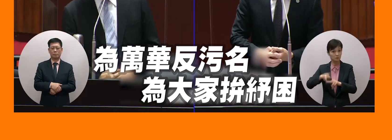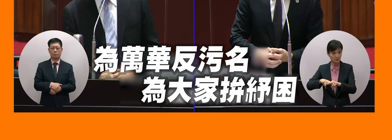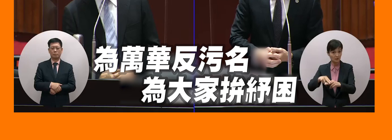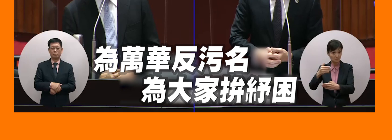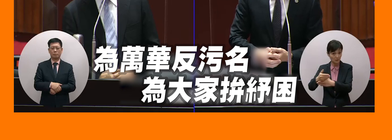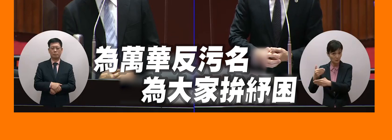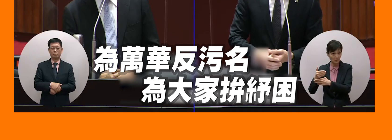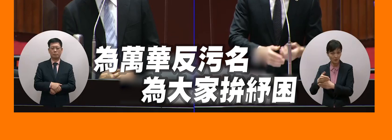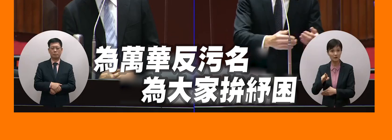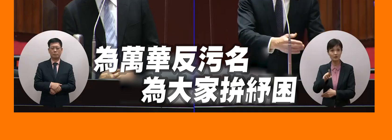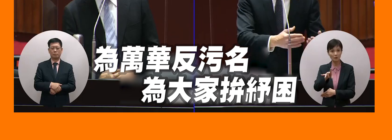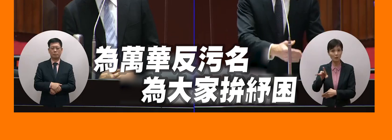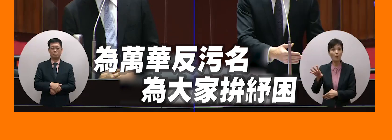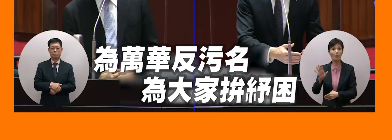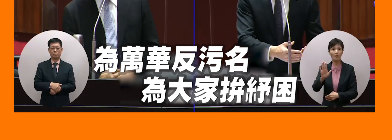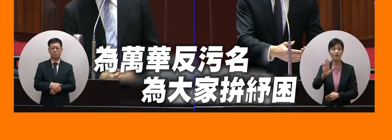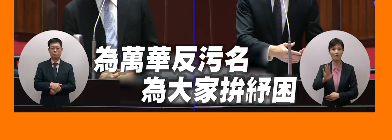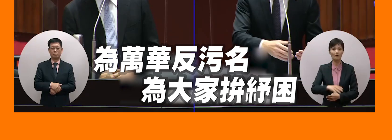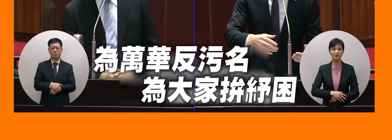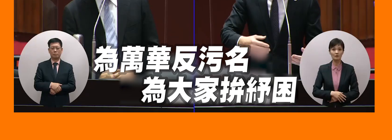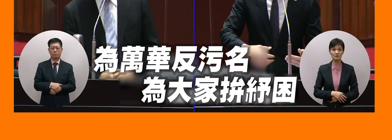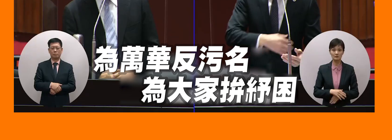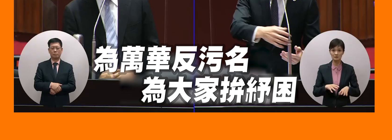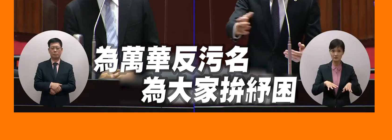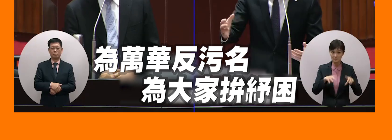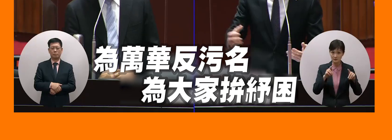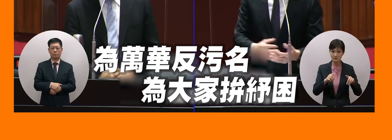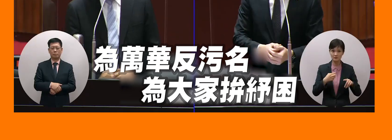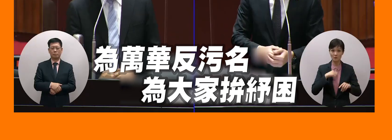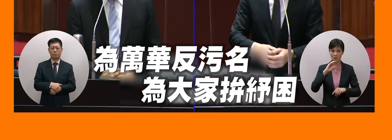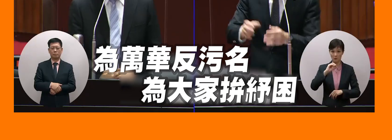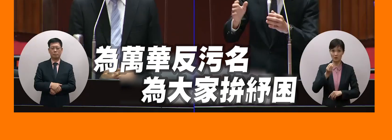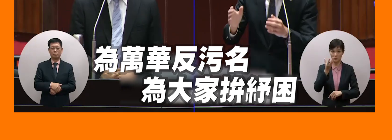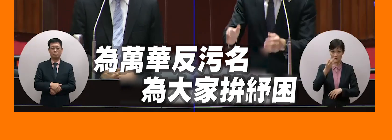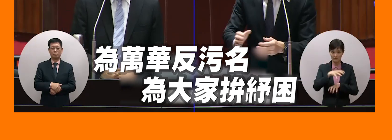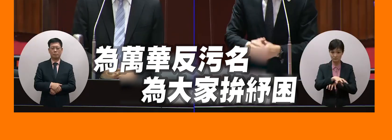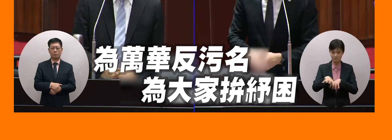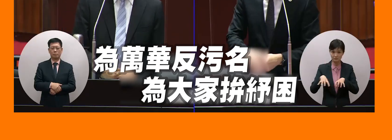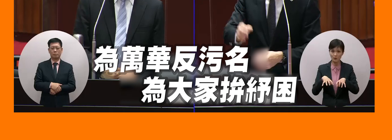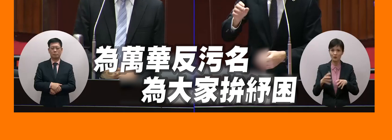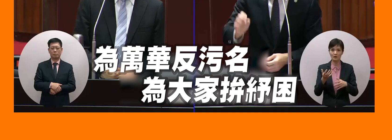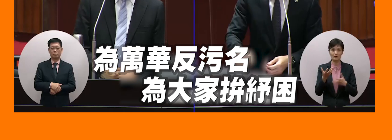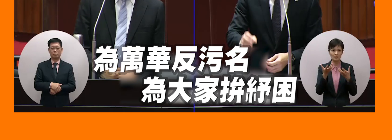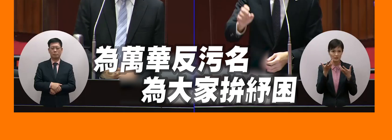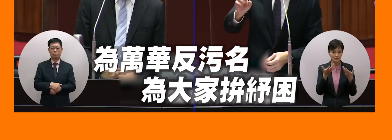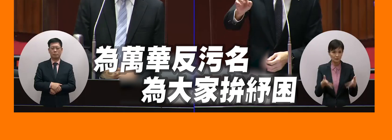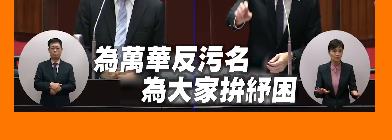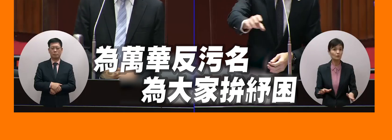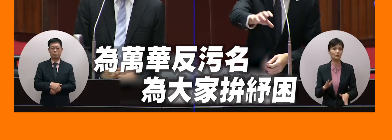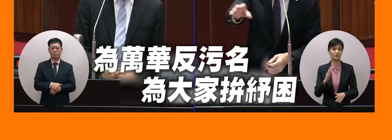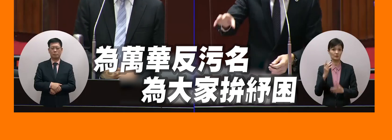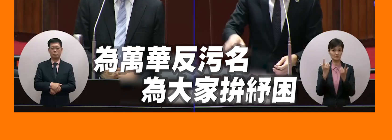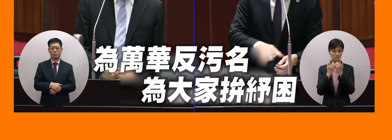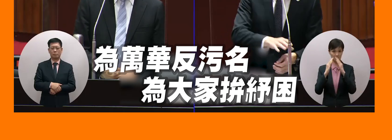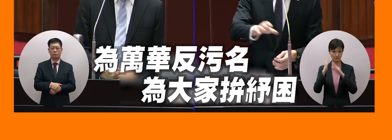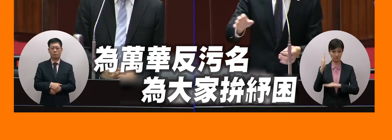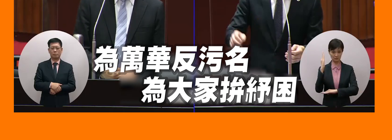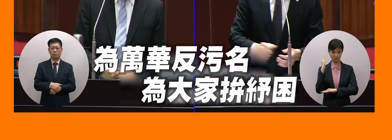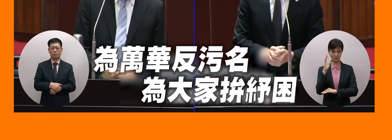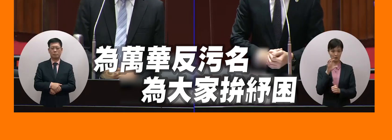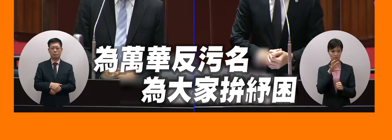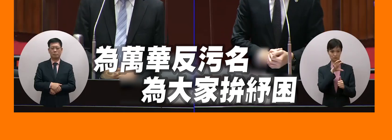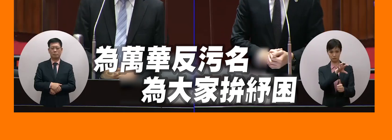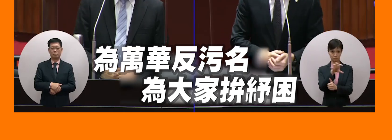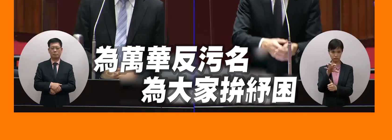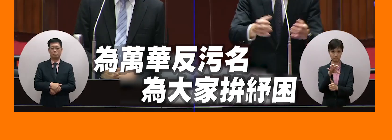明明聽下去剛開始的時候我們邦家的地區很多是台北市政府明明邦家或是在那邊